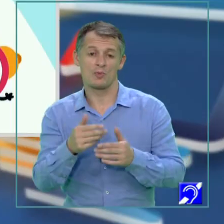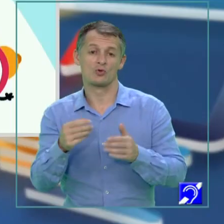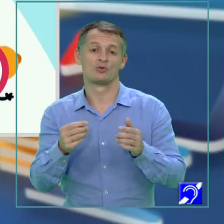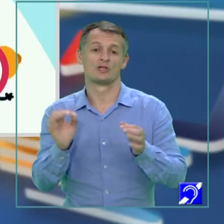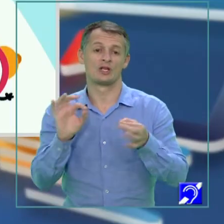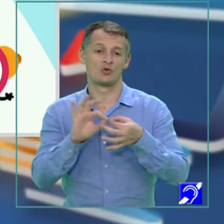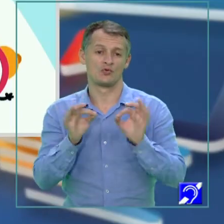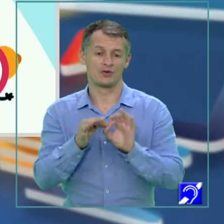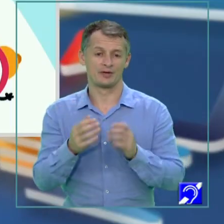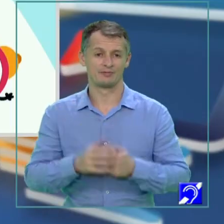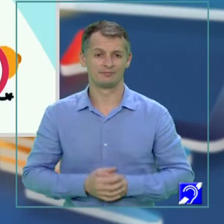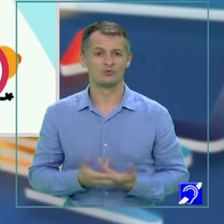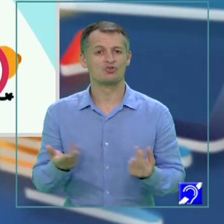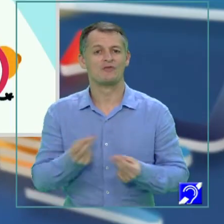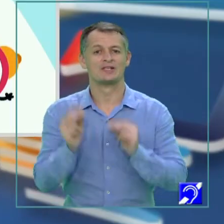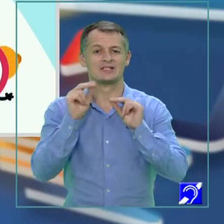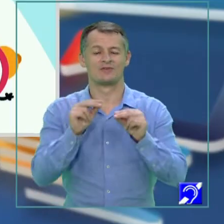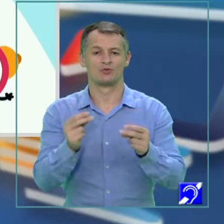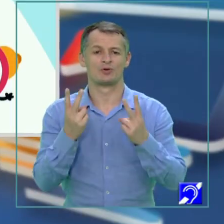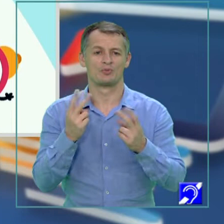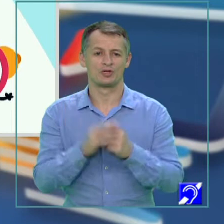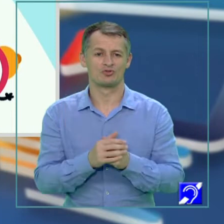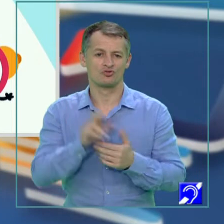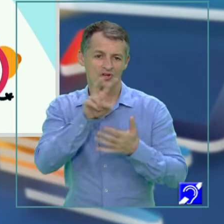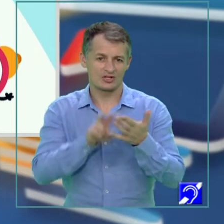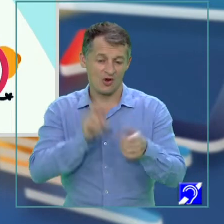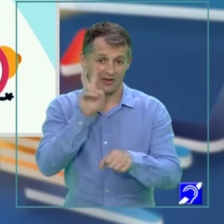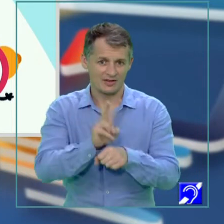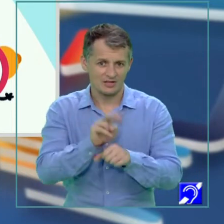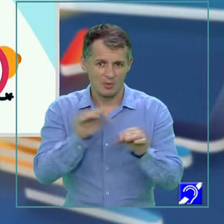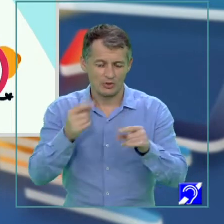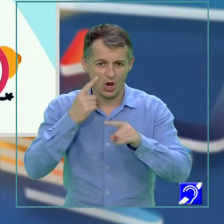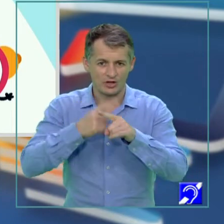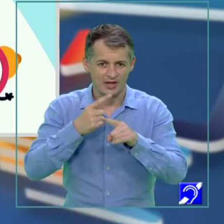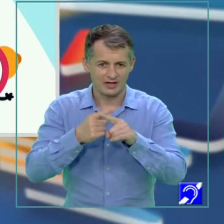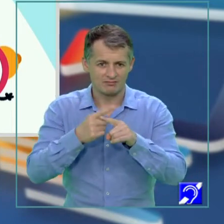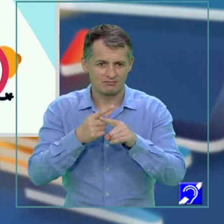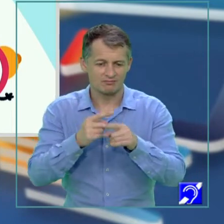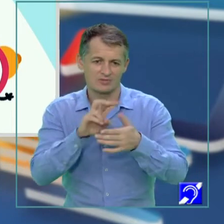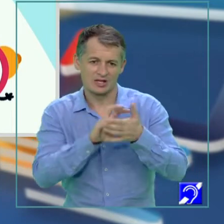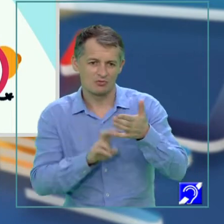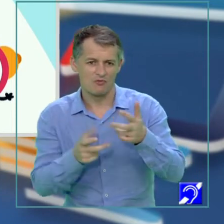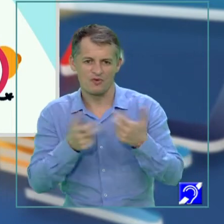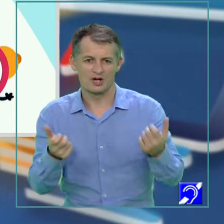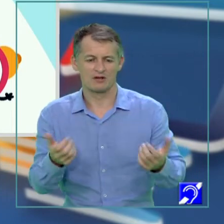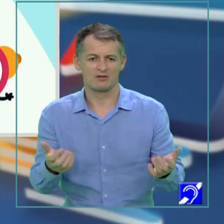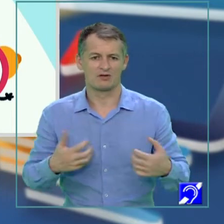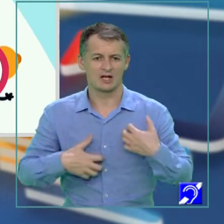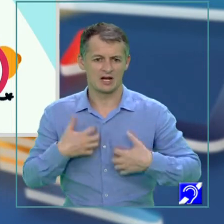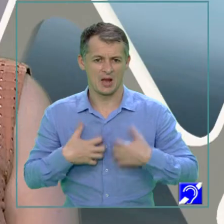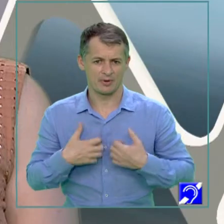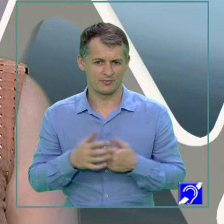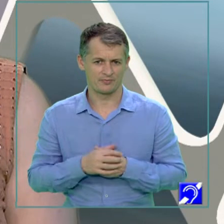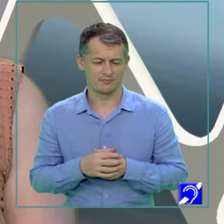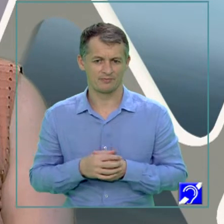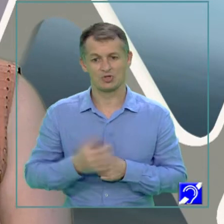Câteva sfaturi practice. Citește cu atenție de mai multe ori textul, fără grabă. Având în vedere că este un